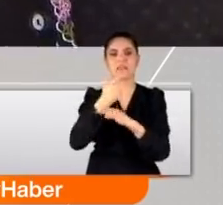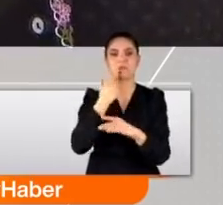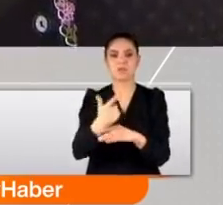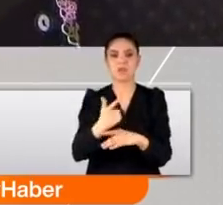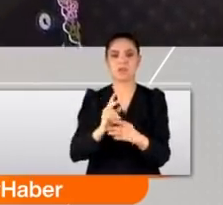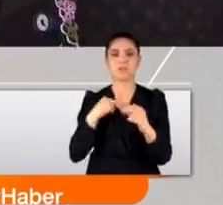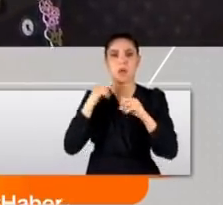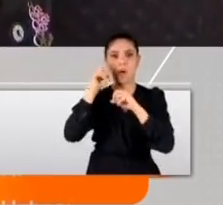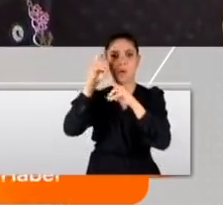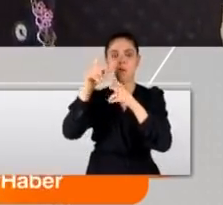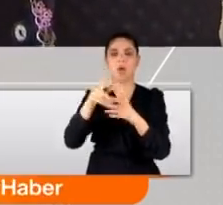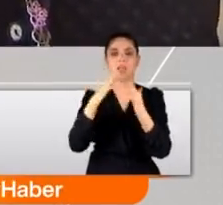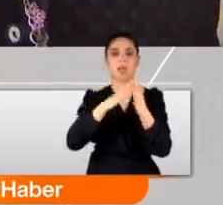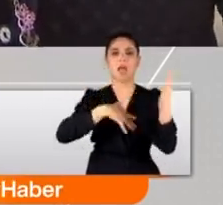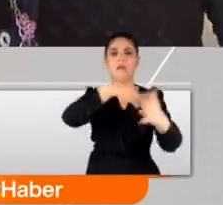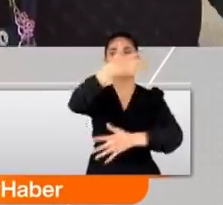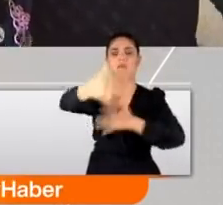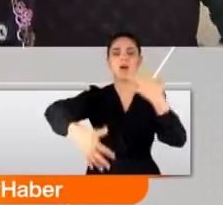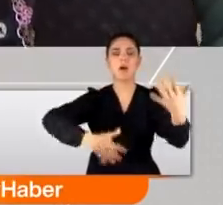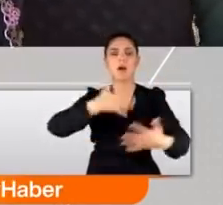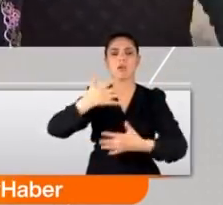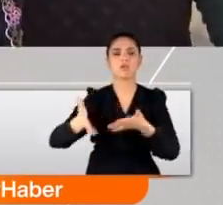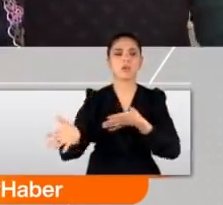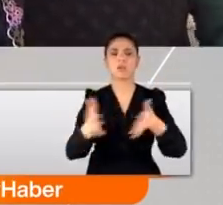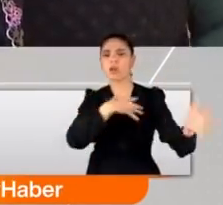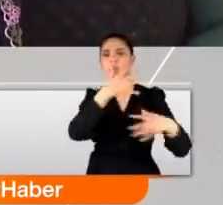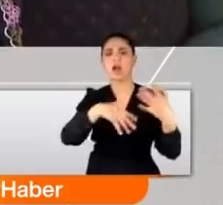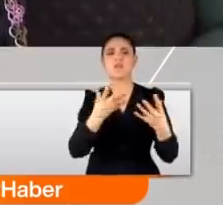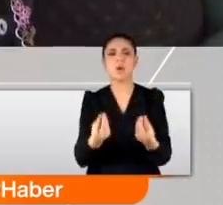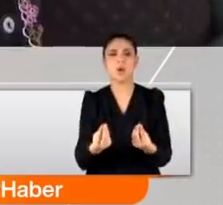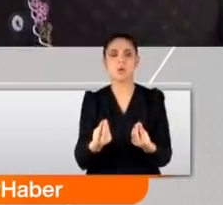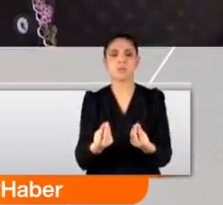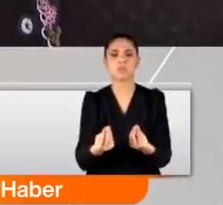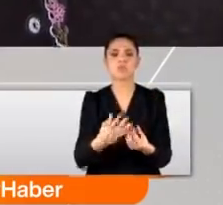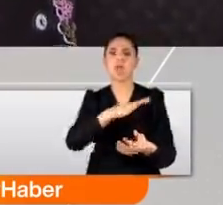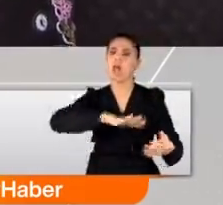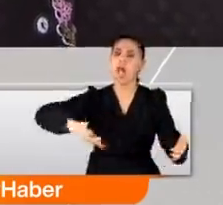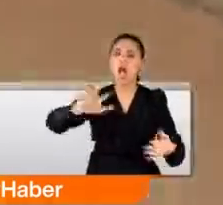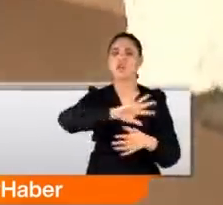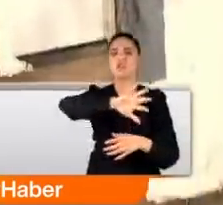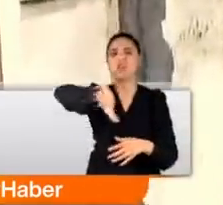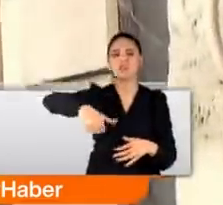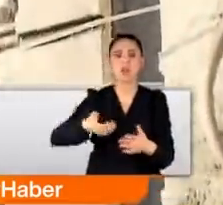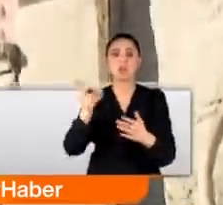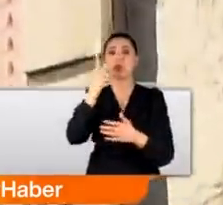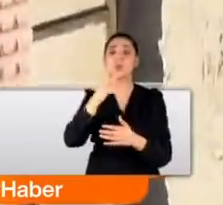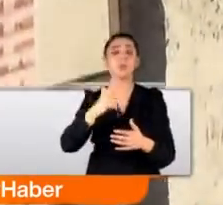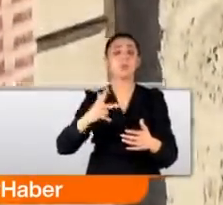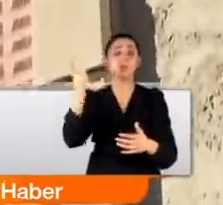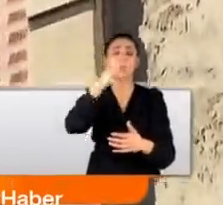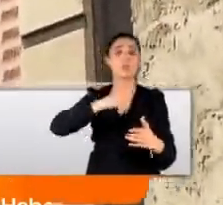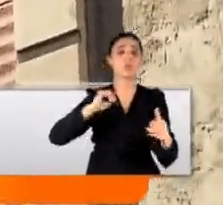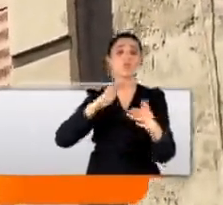Baktı ki evin ortalığı ortalığı bütün darmatağı dökmüşler saçmışlar. Yani almışlar her şeyi gitmiş. Üçüncü hırsızlık